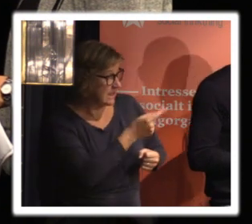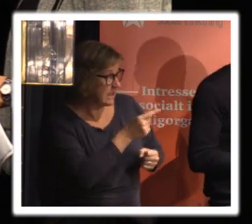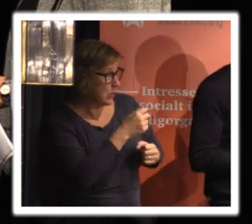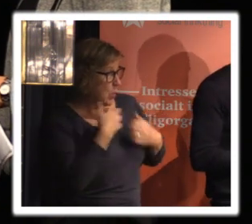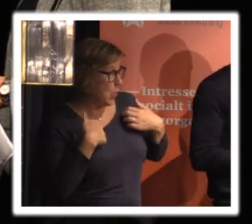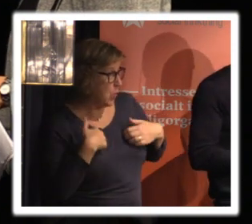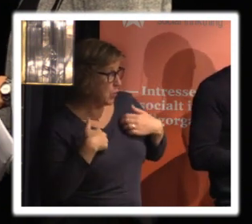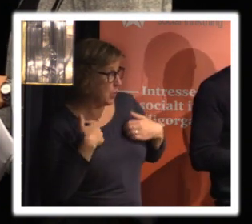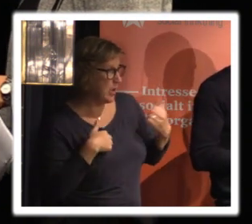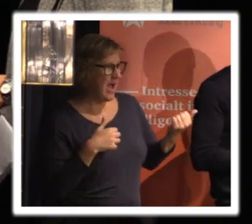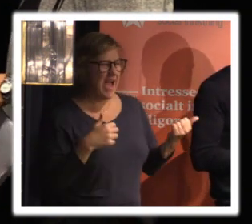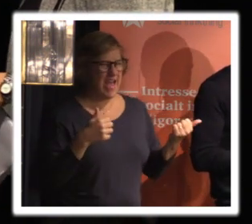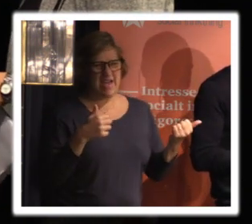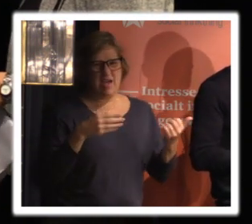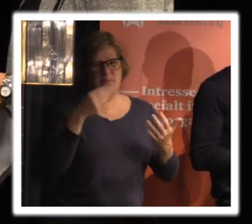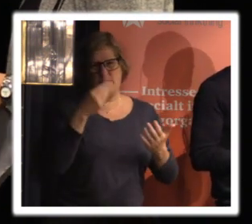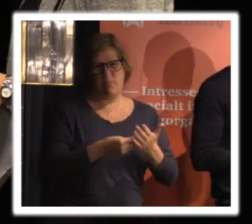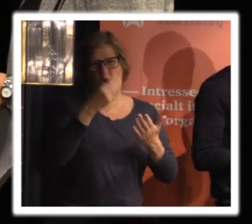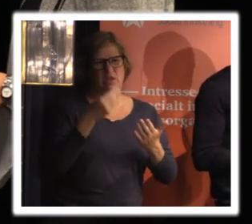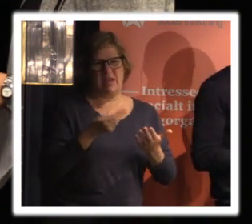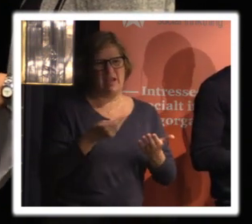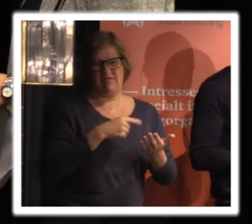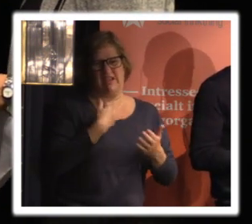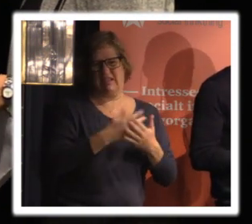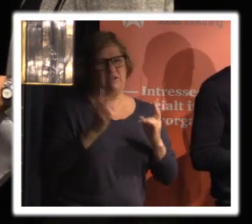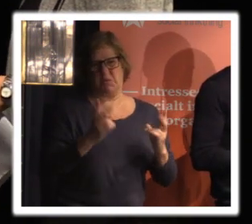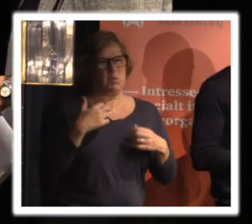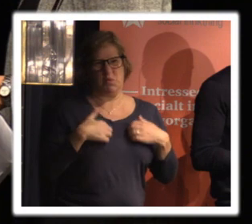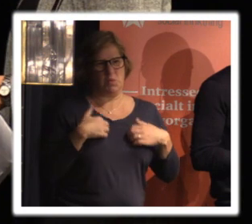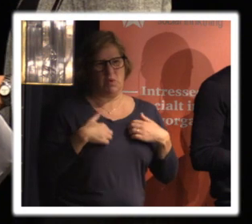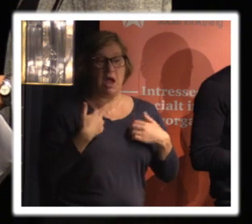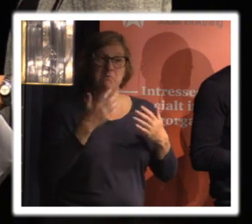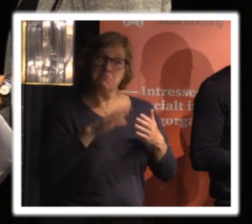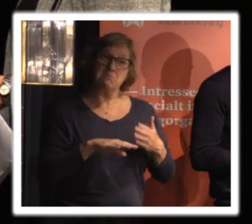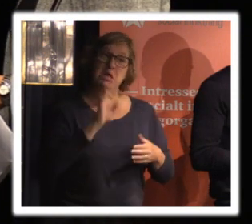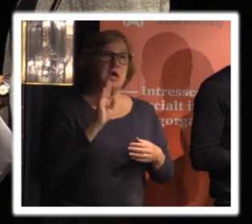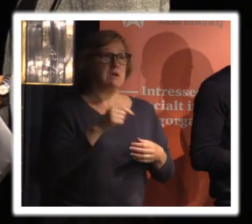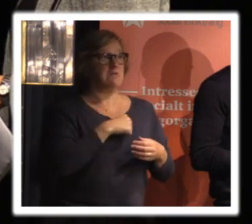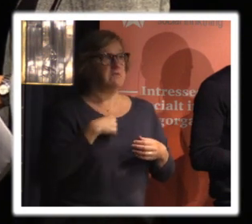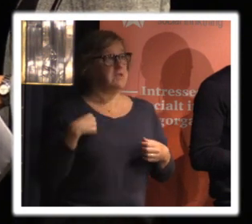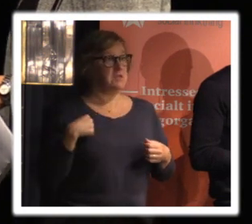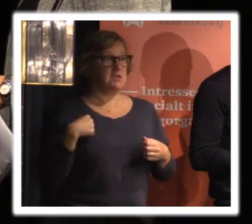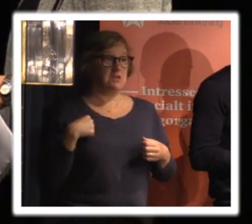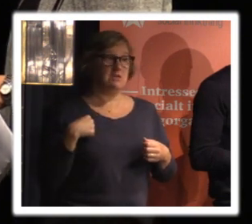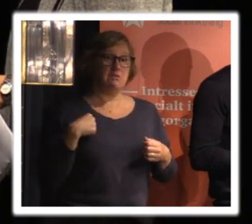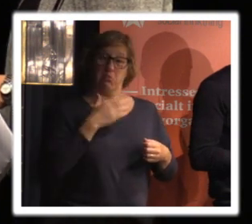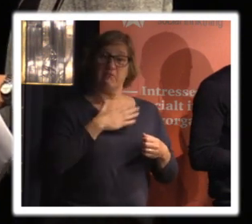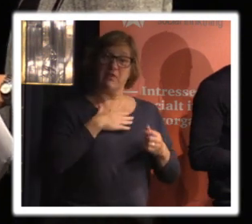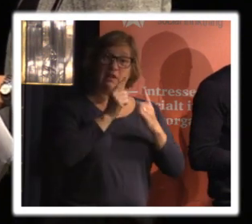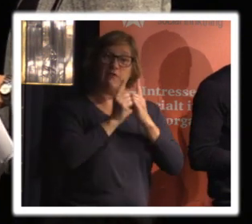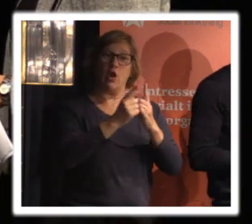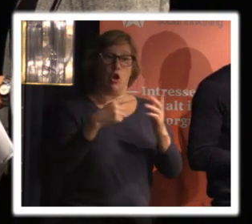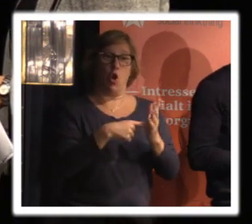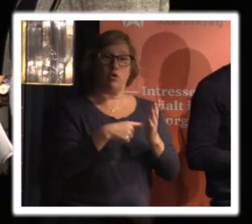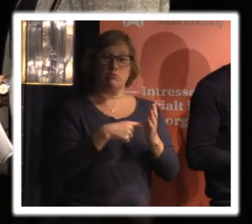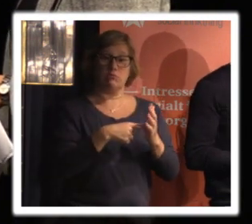men jag tror inte böterna är inte vårt största orosmål utan det handlar ju om att vi ska ja men vi ska följa lagen